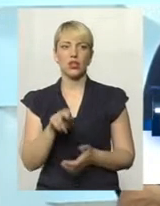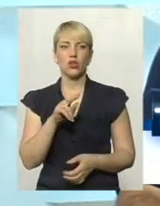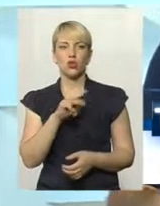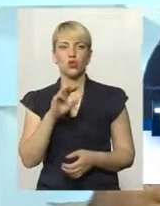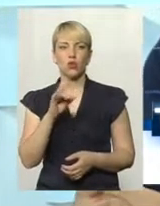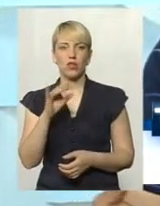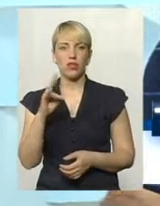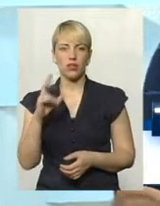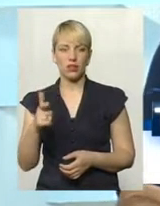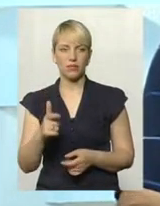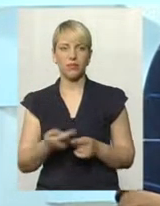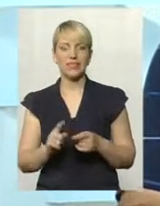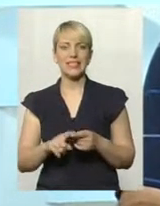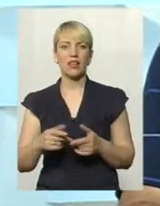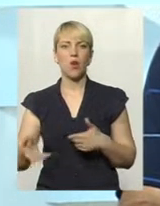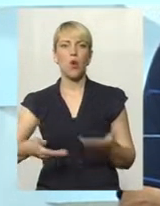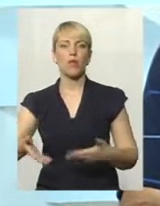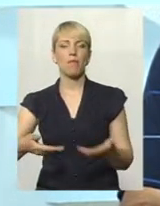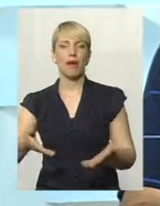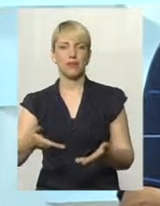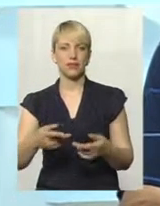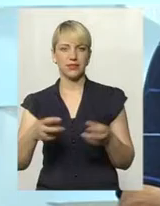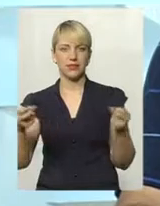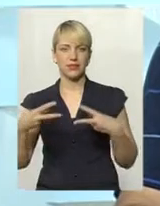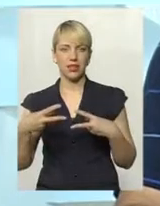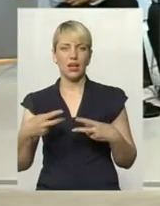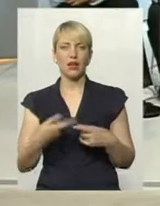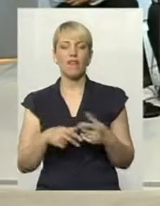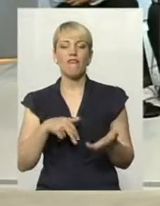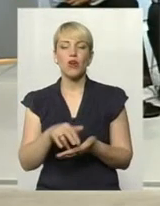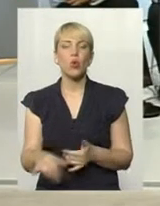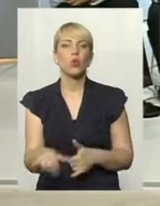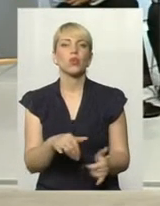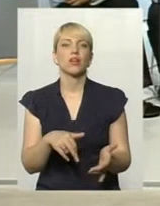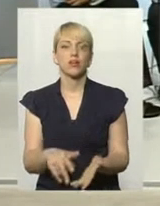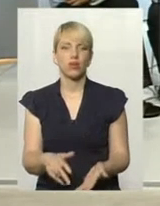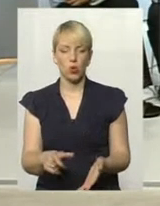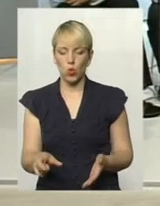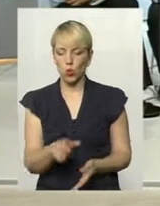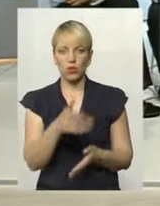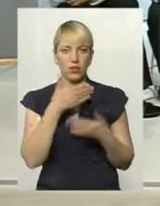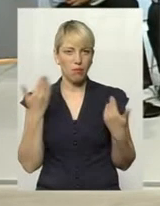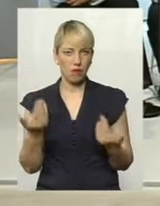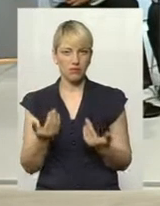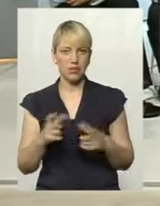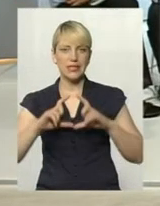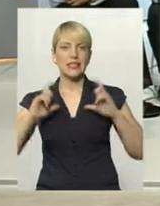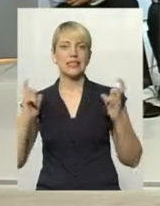Наприклад, прискорена ходьба. Вийшов він. Де він буде ходити? Доріжок нема, стадіон